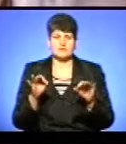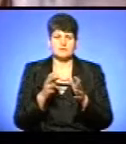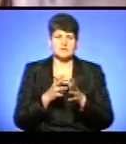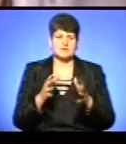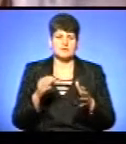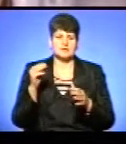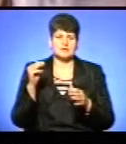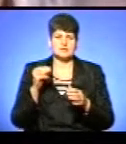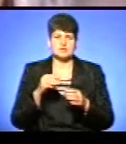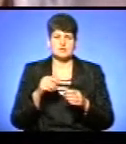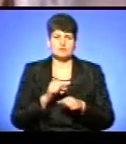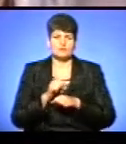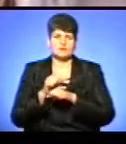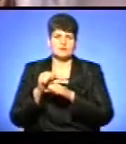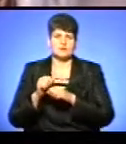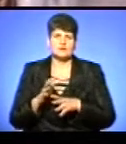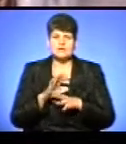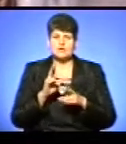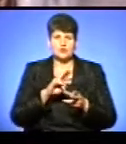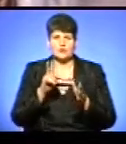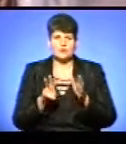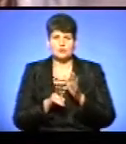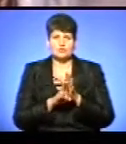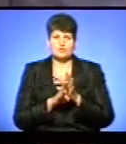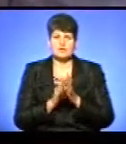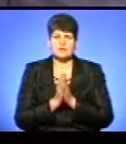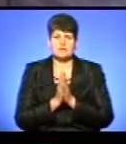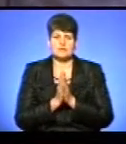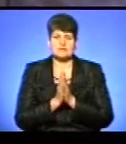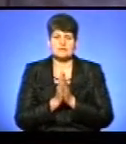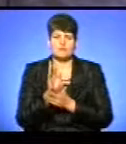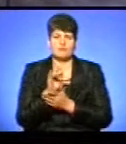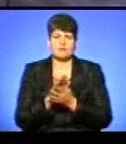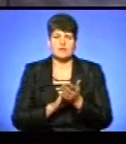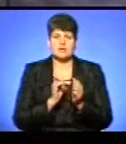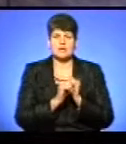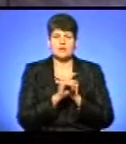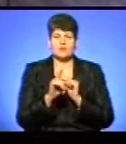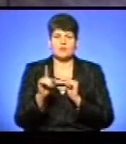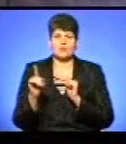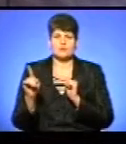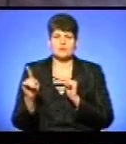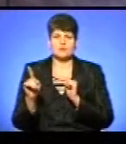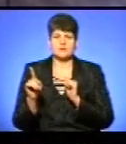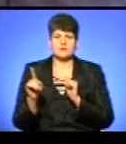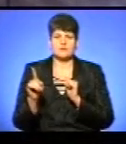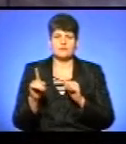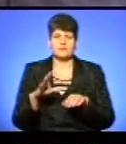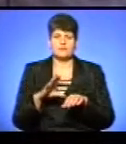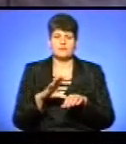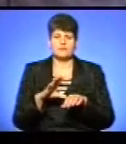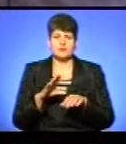бунтів і повстань, ніхто не гнувся і не просив пощадку, і кожен, Катюк і тиран,